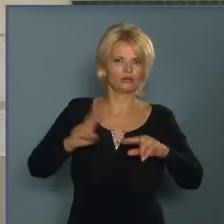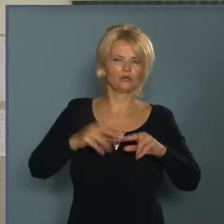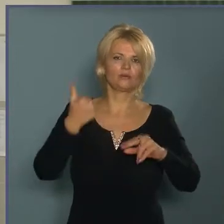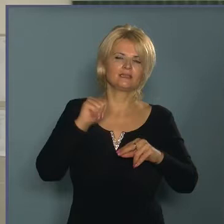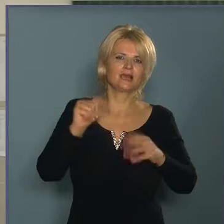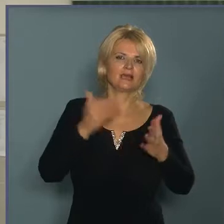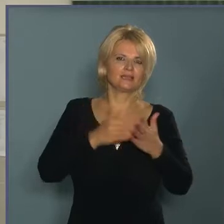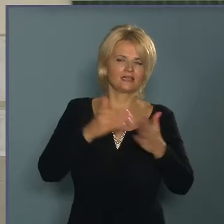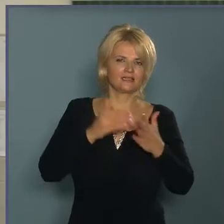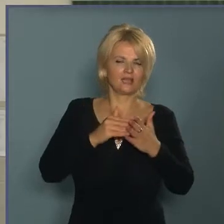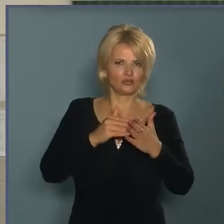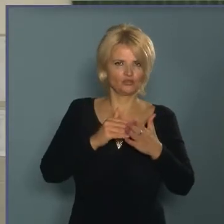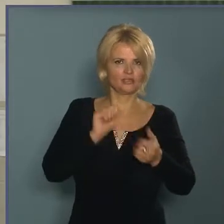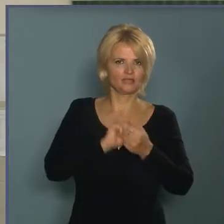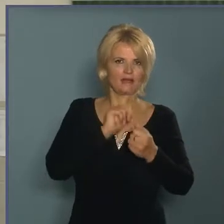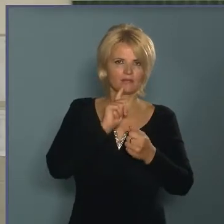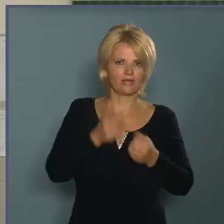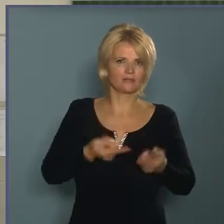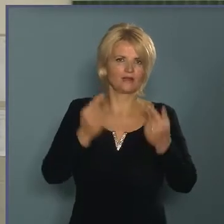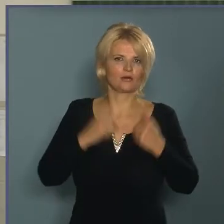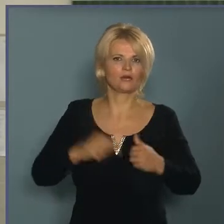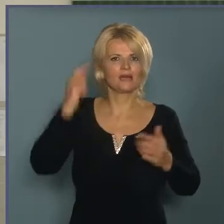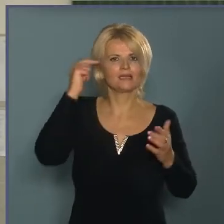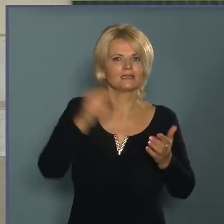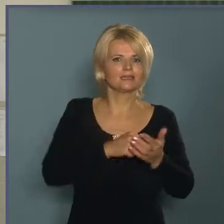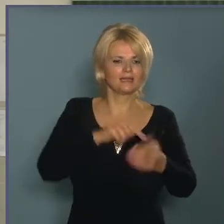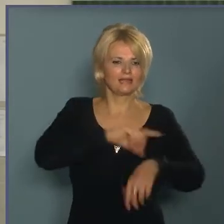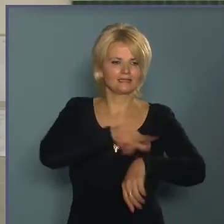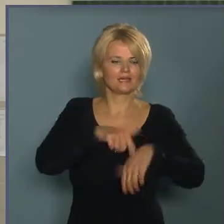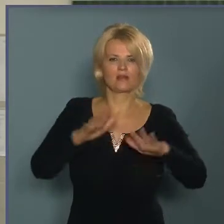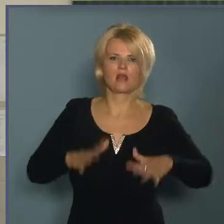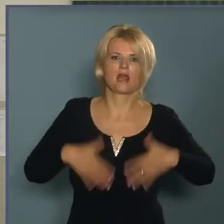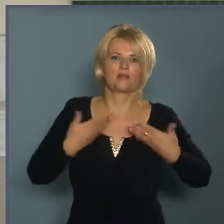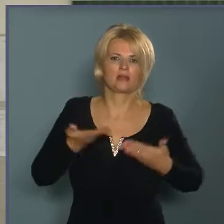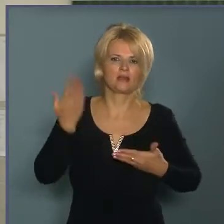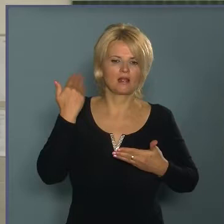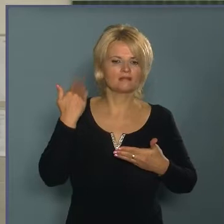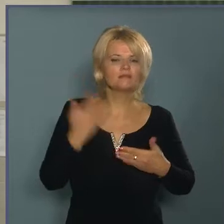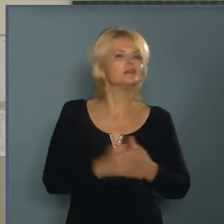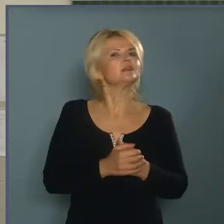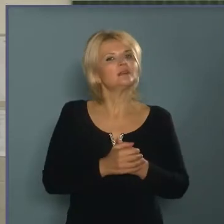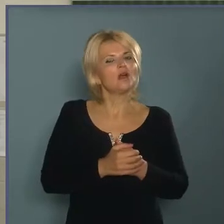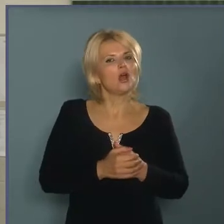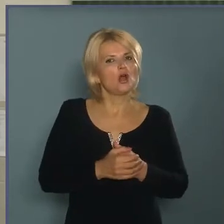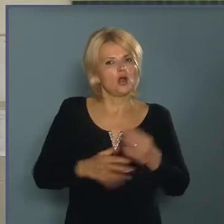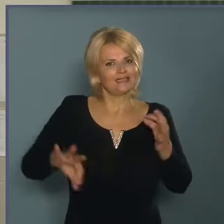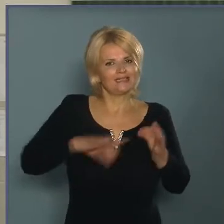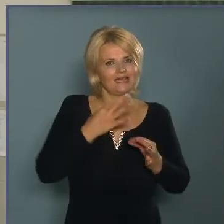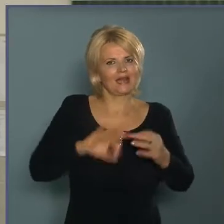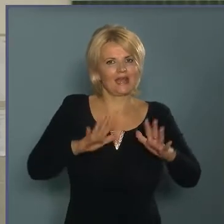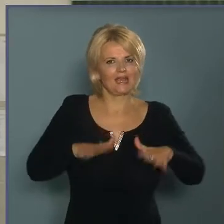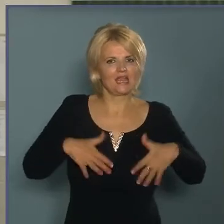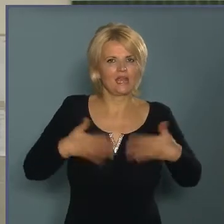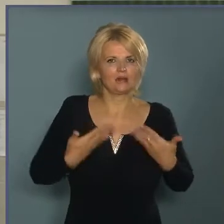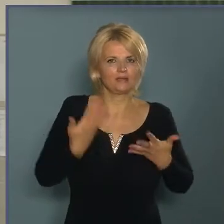százezre szám jön ki ebből. És nekünk az egyik céljunk, hogy ez az óra az élményszerű legyen. Tehát a zene az élményt jelentse